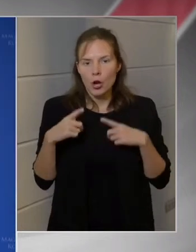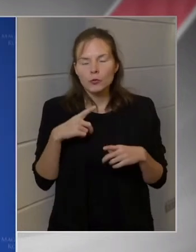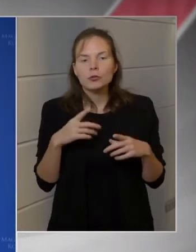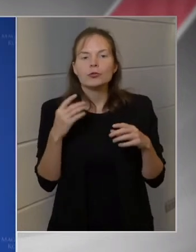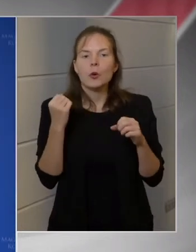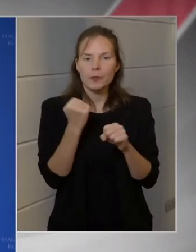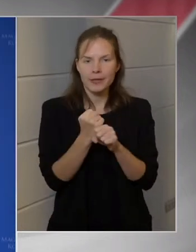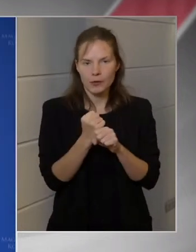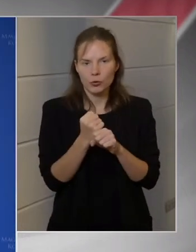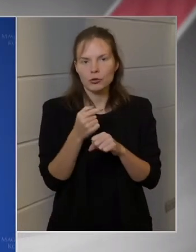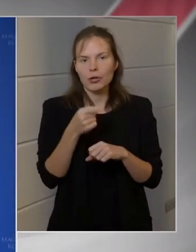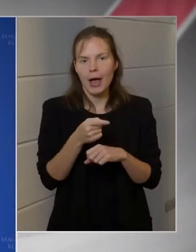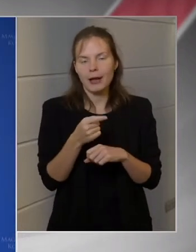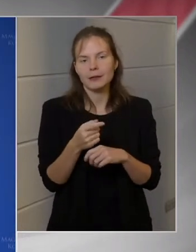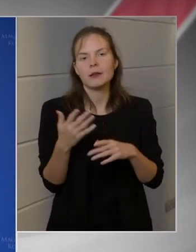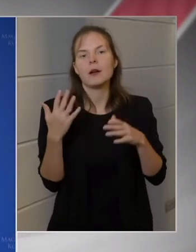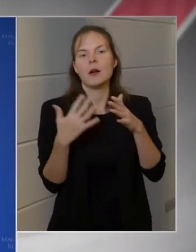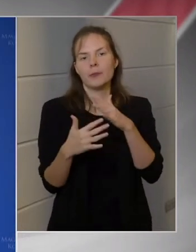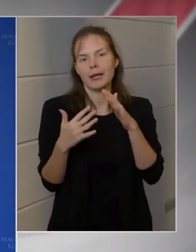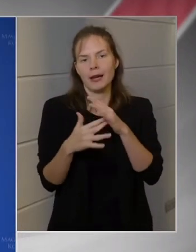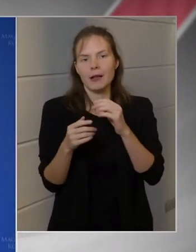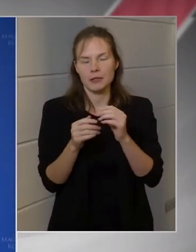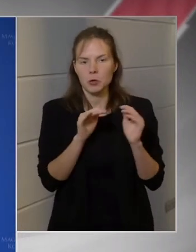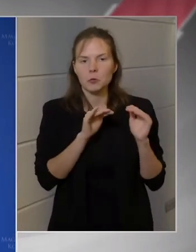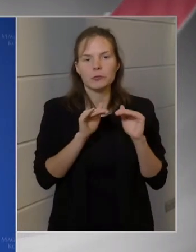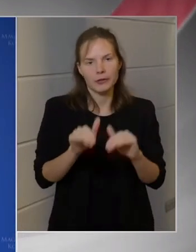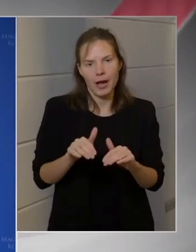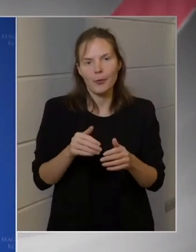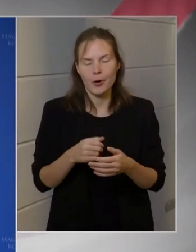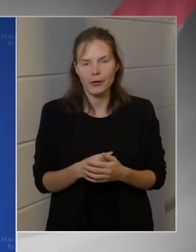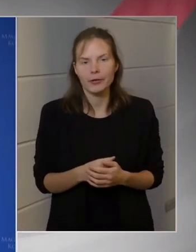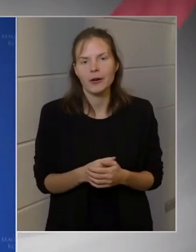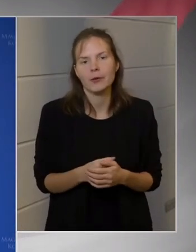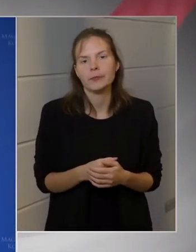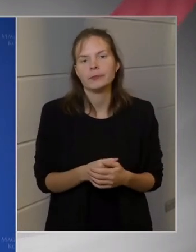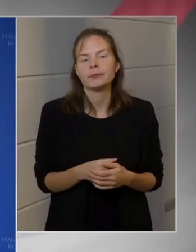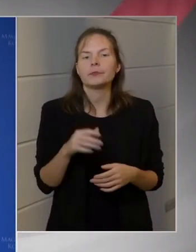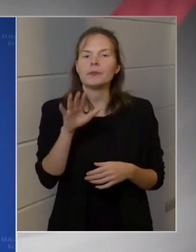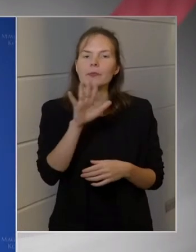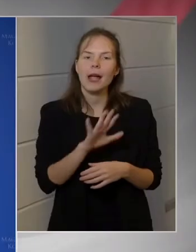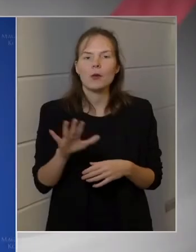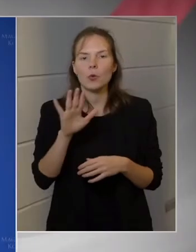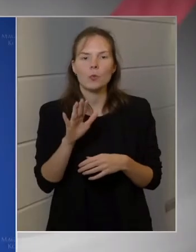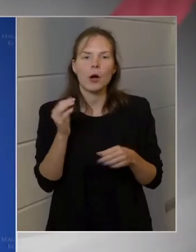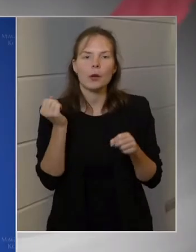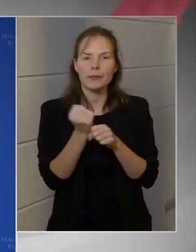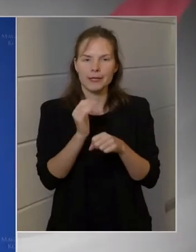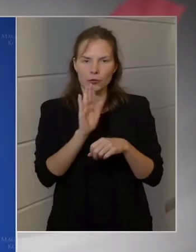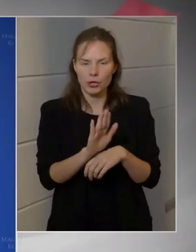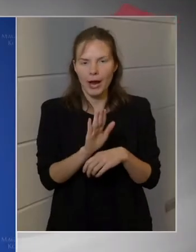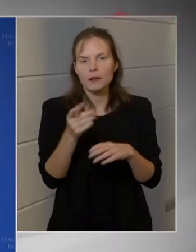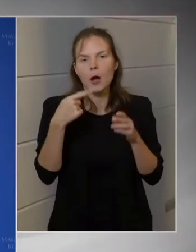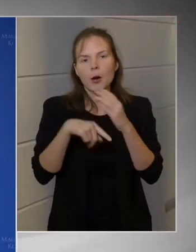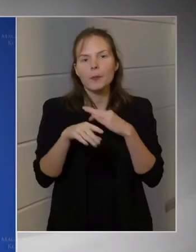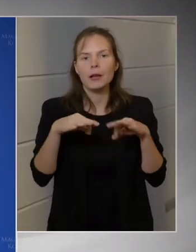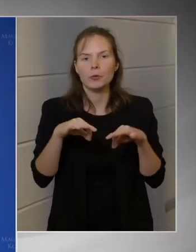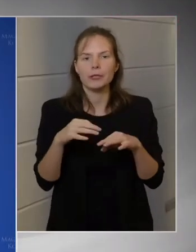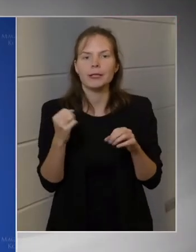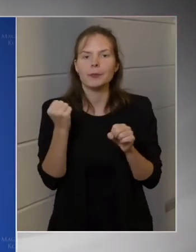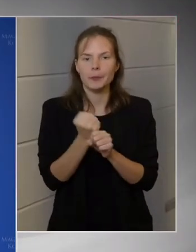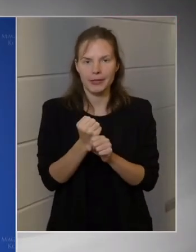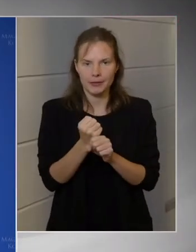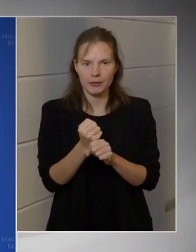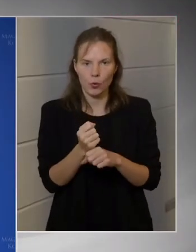a migráció pártjánál, az Európai Bizottságnak a belügyi biztosa